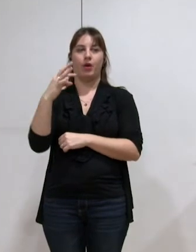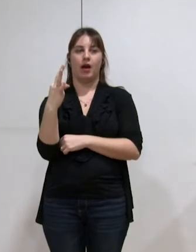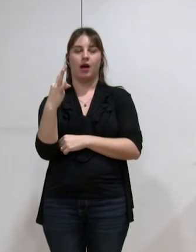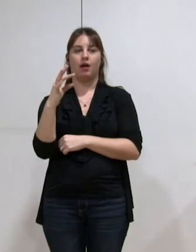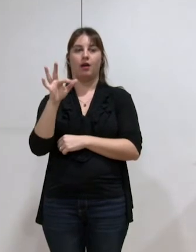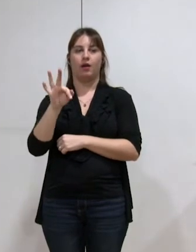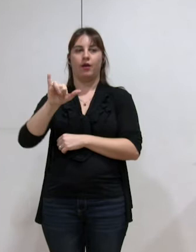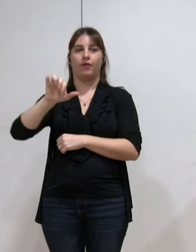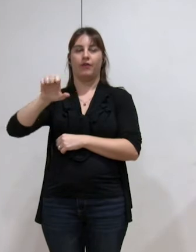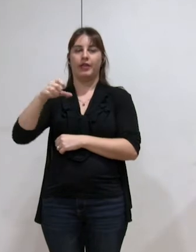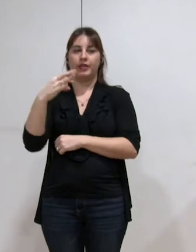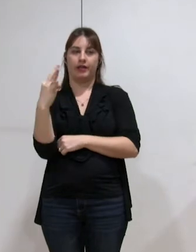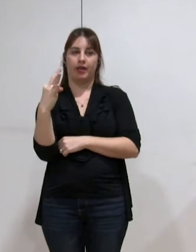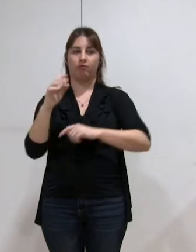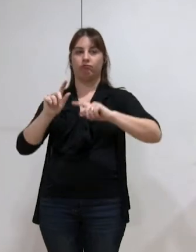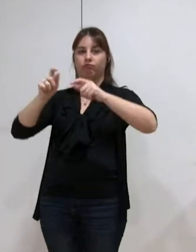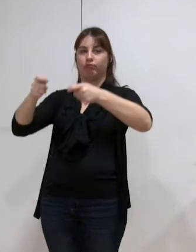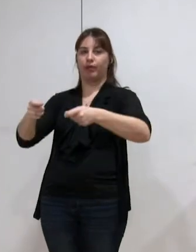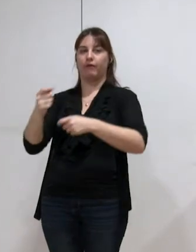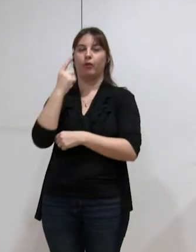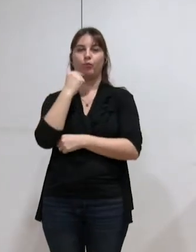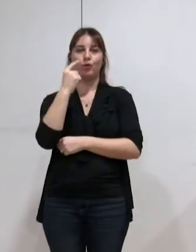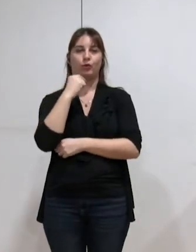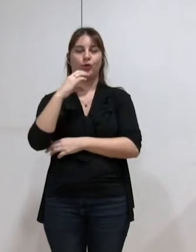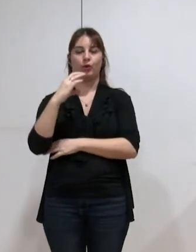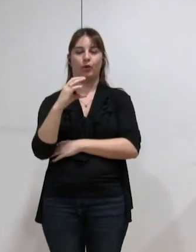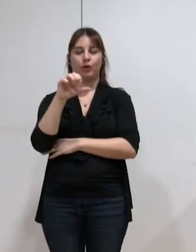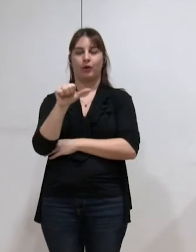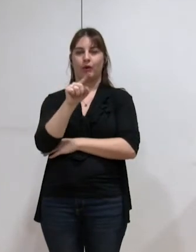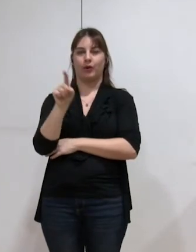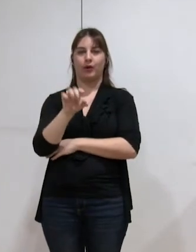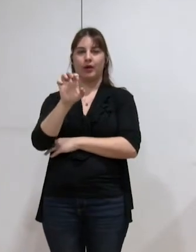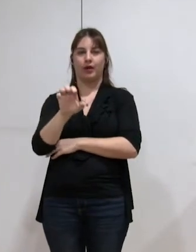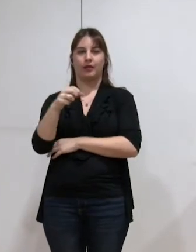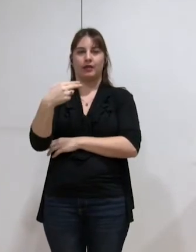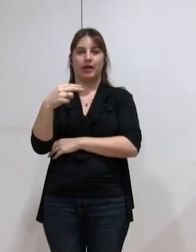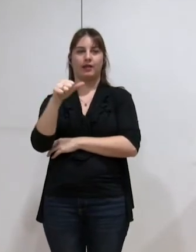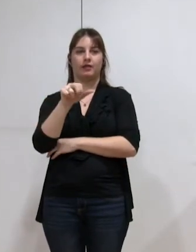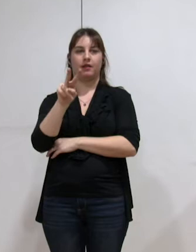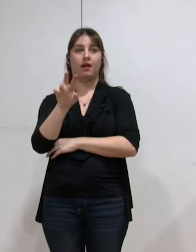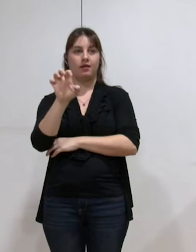Guy Tuchère donne pouvoir à M. Chastagnier pour la soirée. Sonia Yassien.